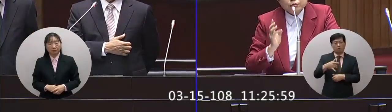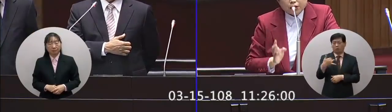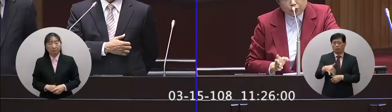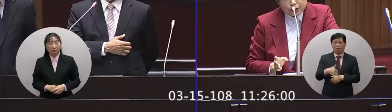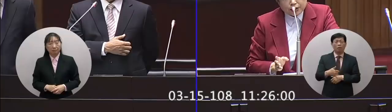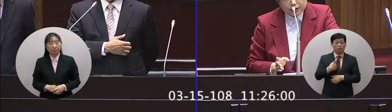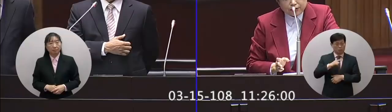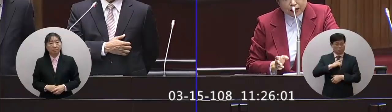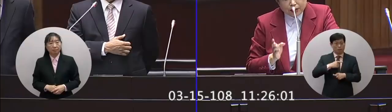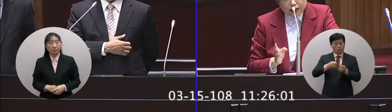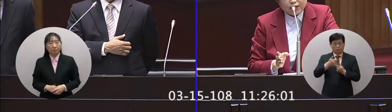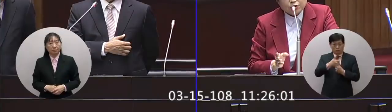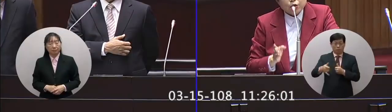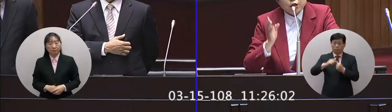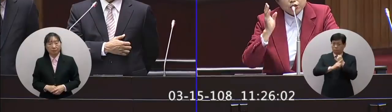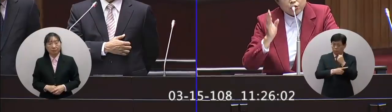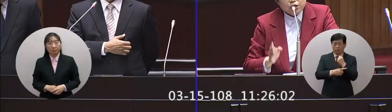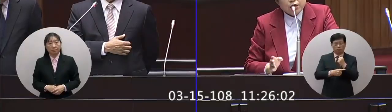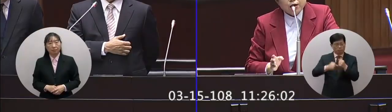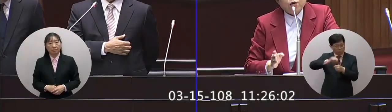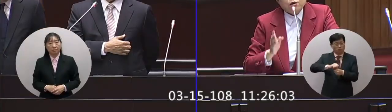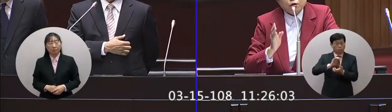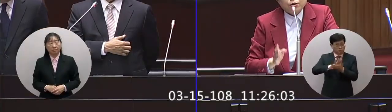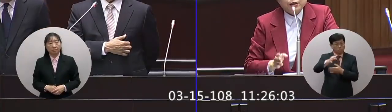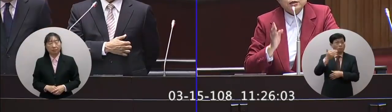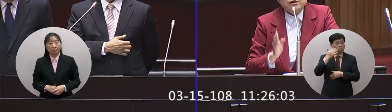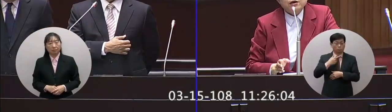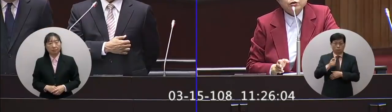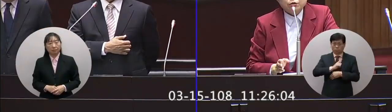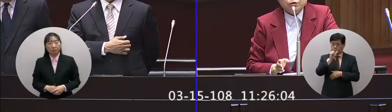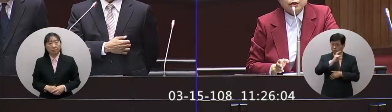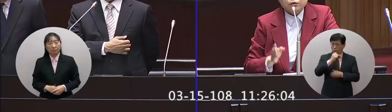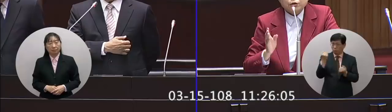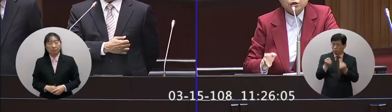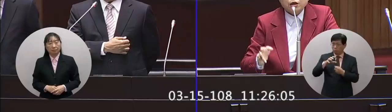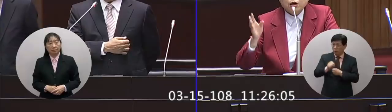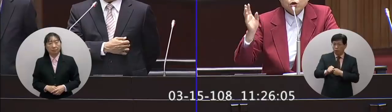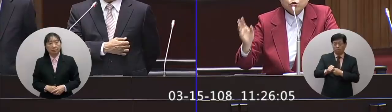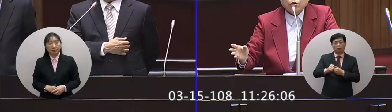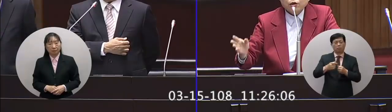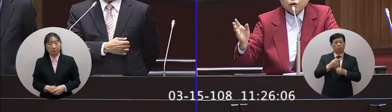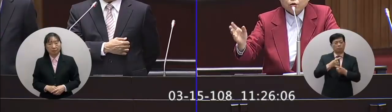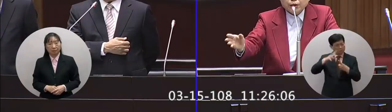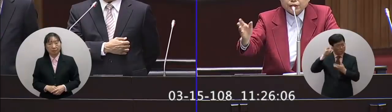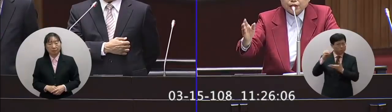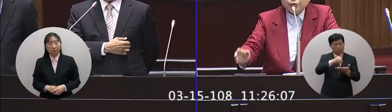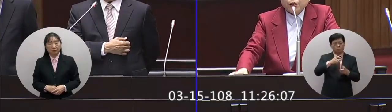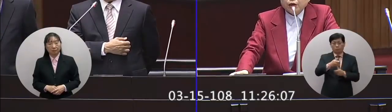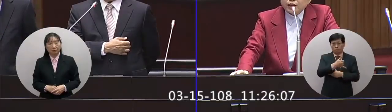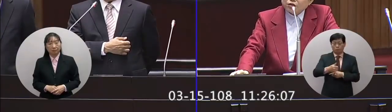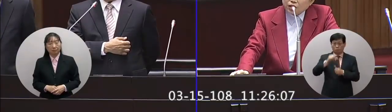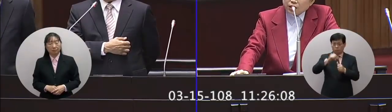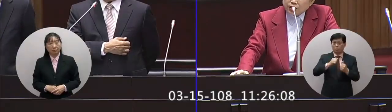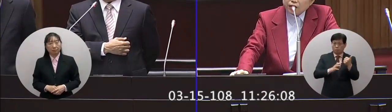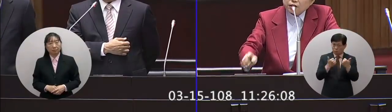懲戒我們在公務人員懲戒法裡面立法說從今而後你公務人員再有喝酒的酒駕對不起要送公務人員懲